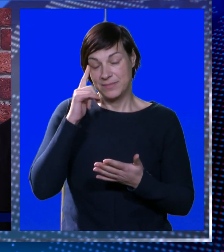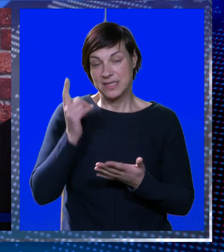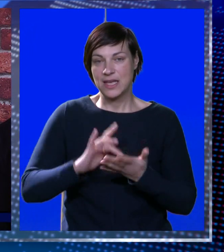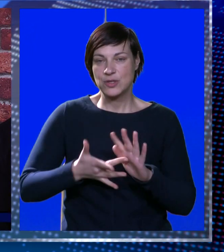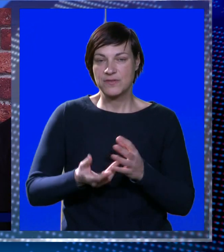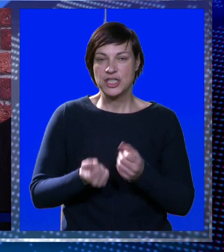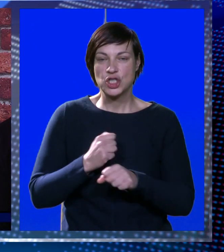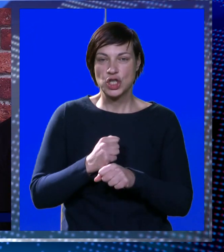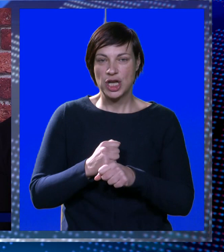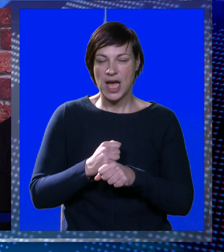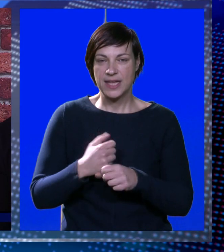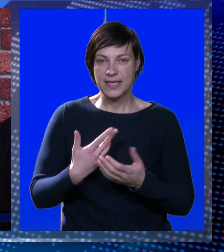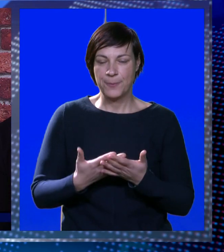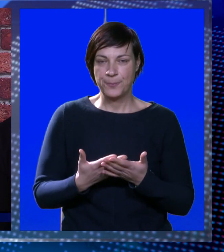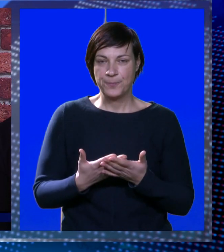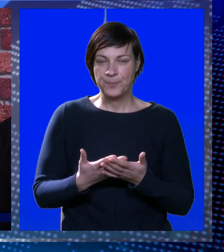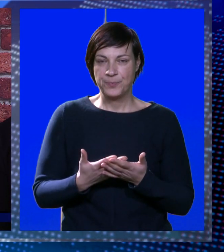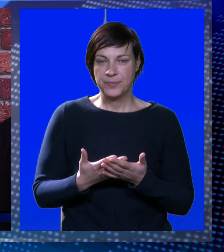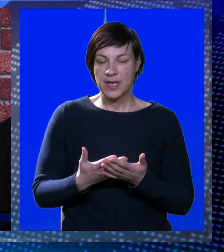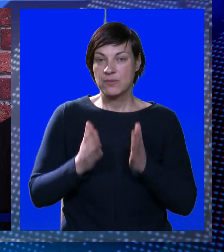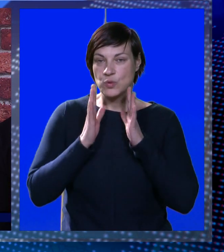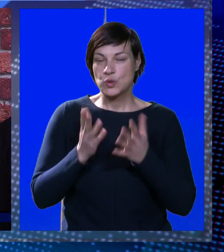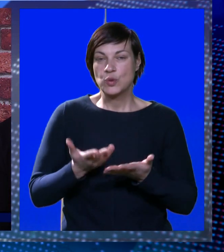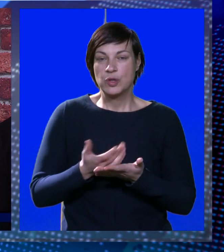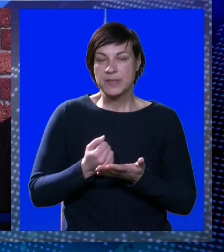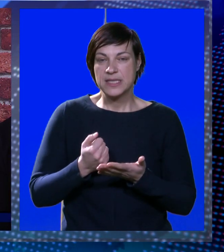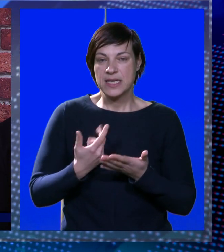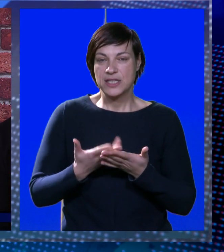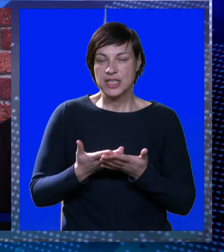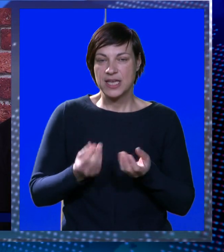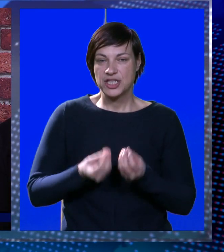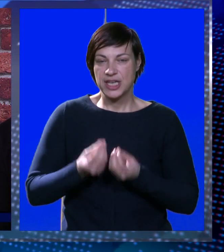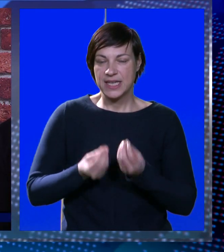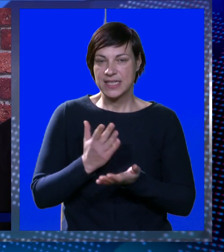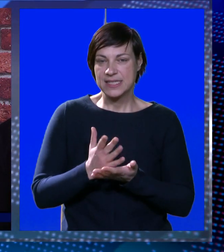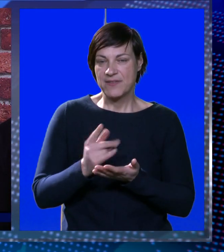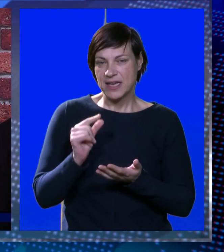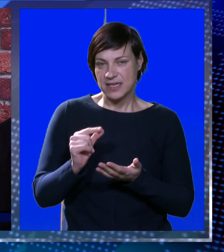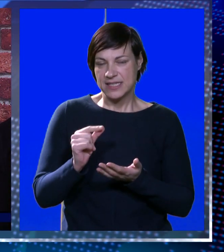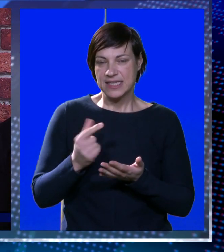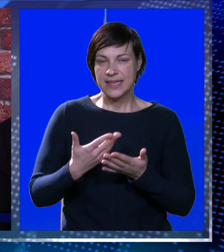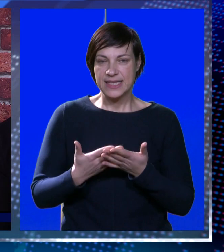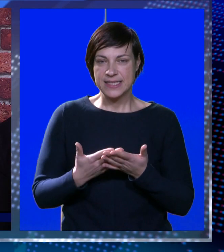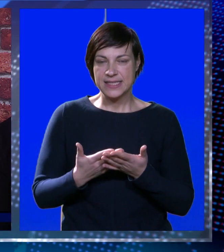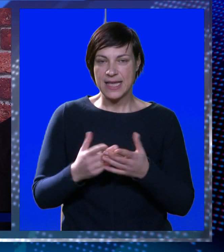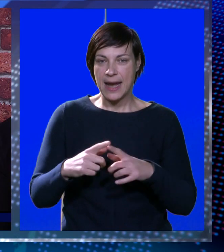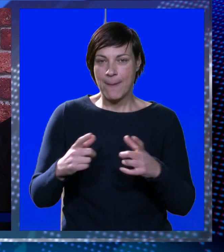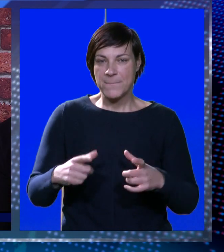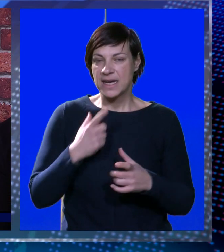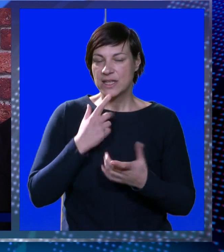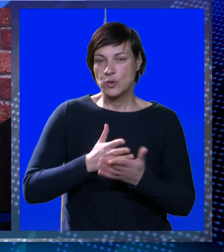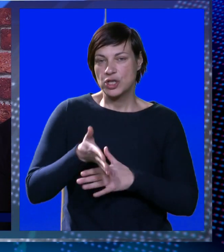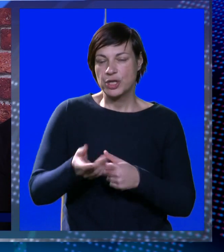Znaju svi što rade. I tako da, u sudiju bih se reći da ovdje doslovno će igrati svaka setnica, svaki inč, što se kaže, na